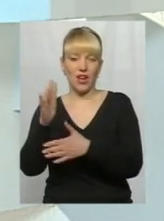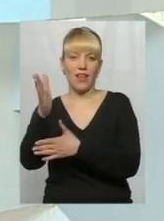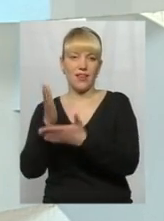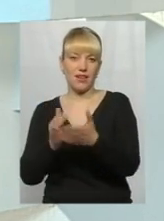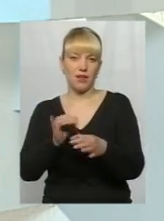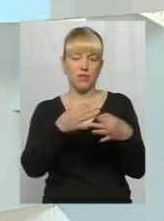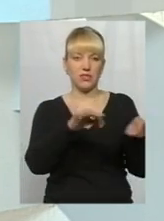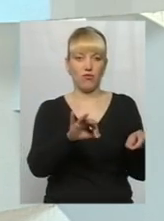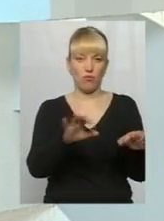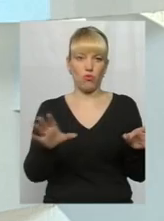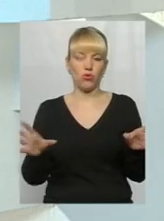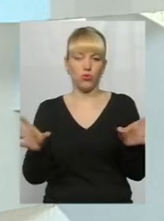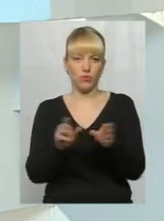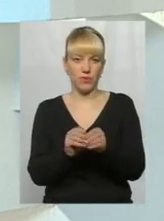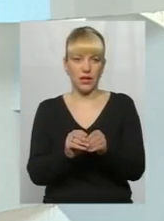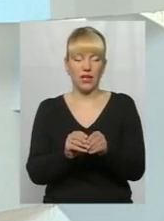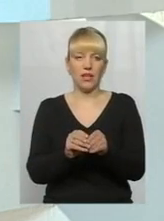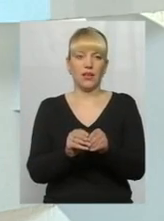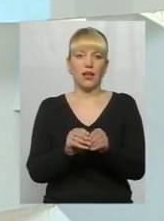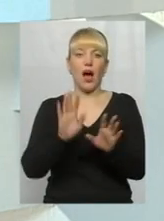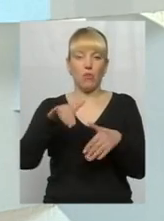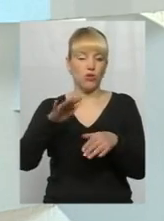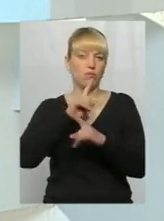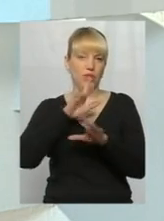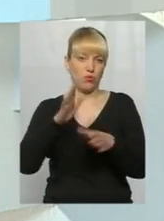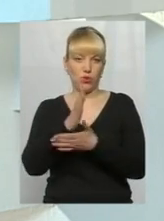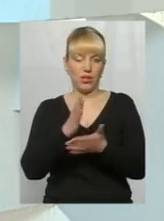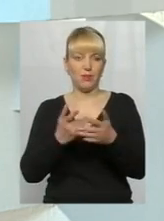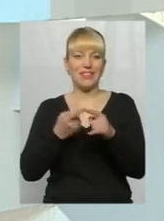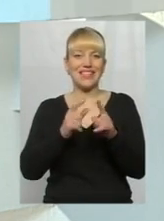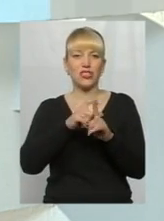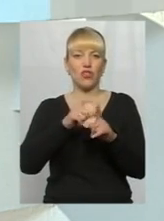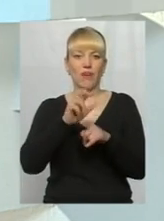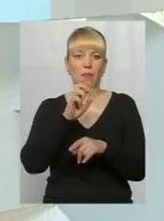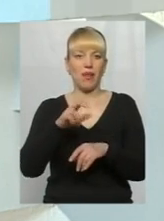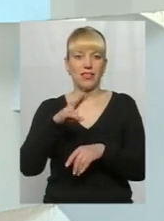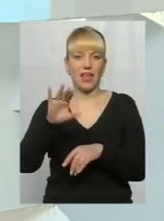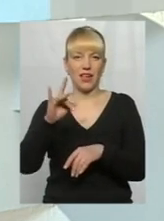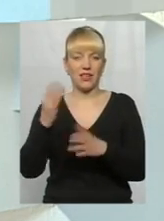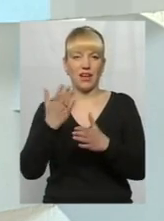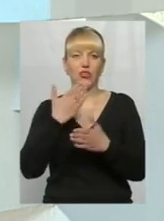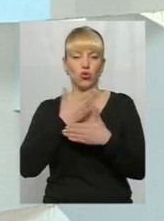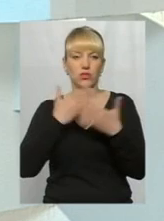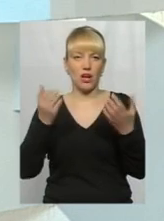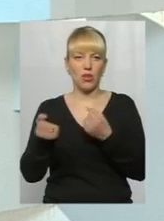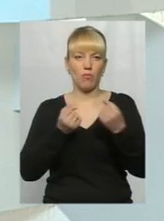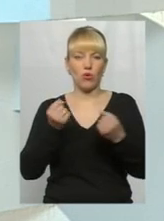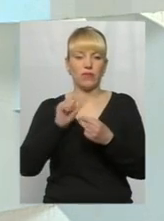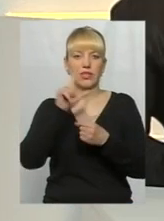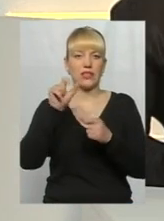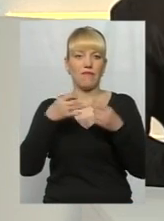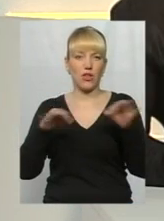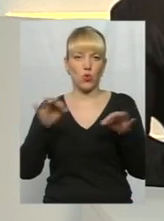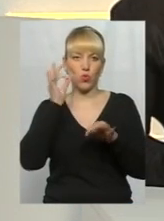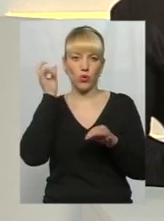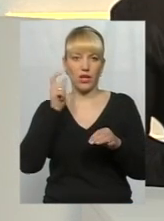свободу, і хліб, і немає потім хліба. Це слова Степана Бандери, який ми знаємо, що він до останнього боровся за вільну Україну.